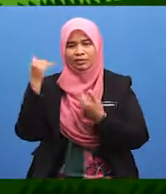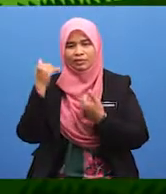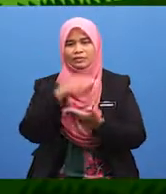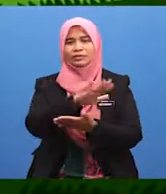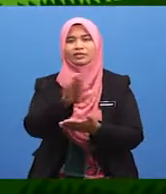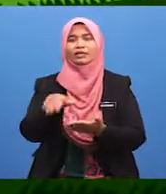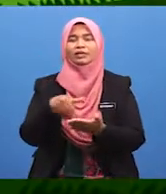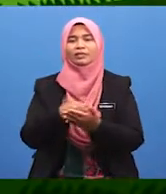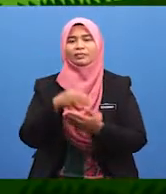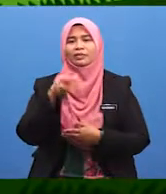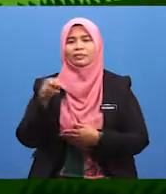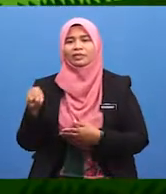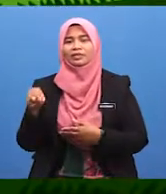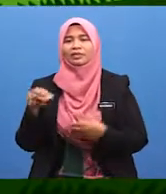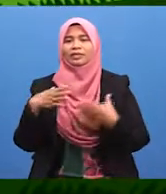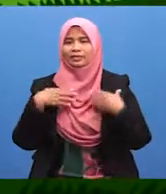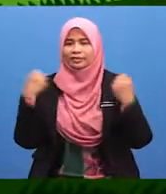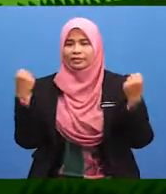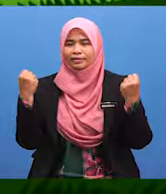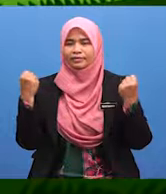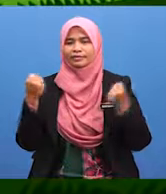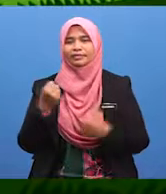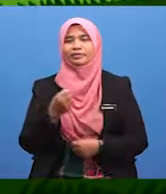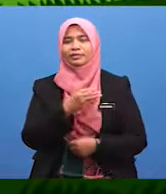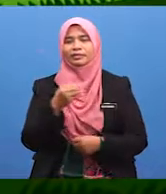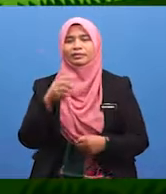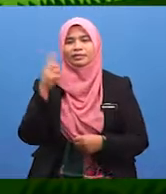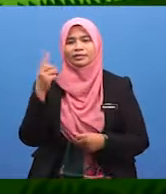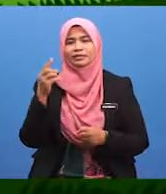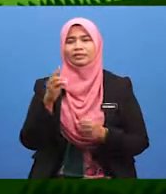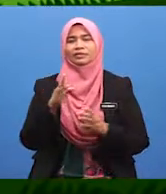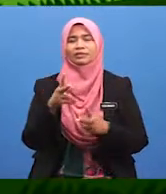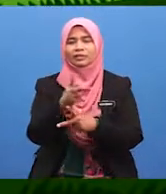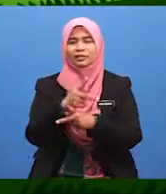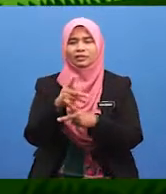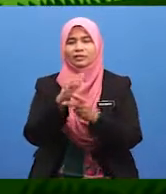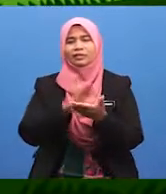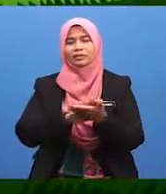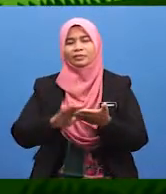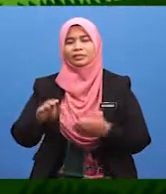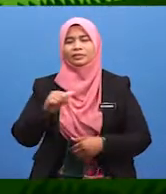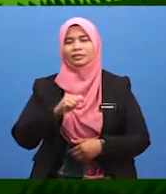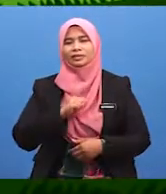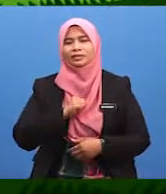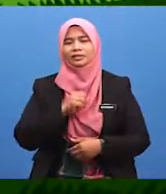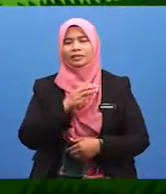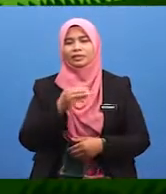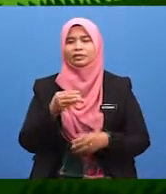menonton!